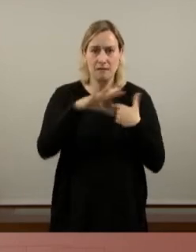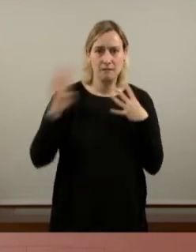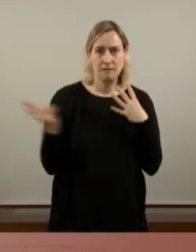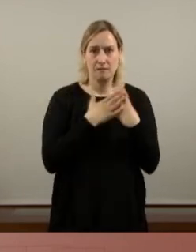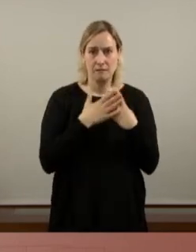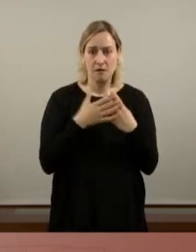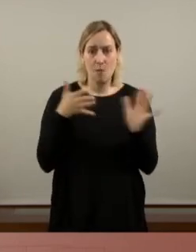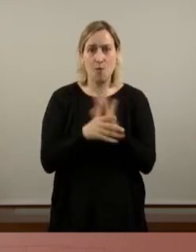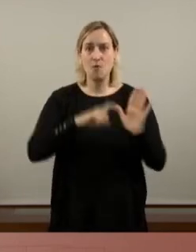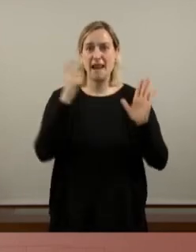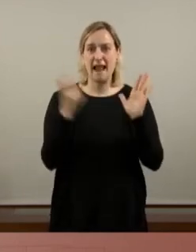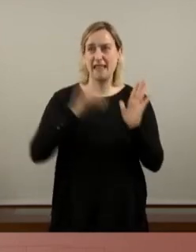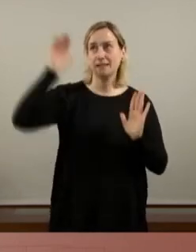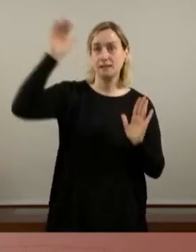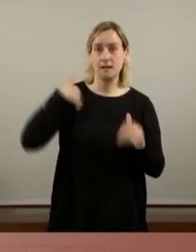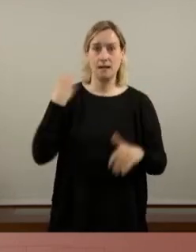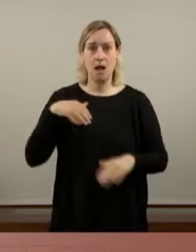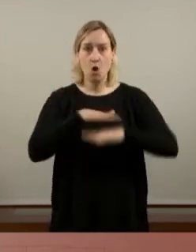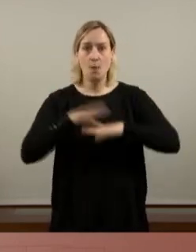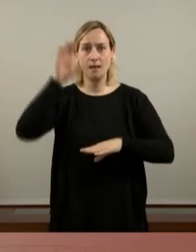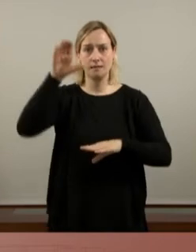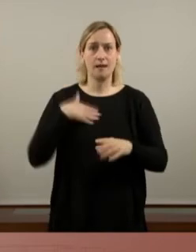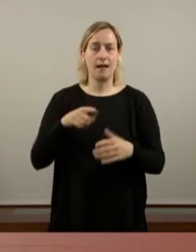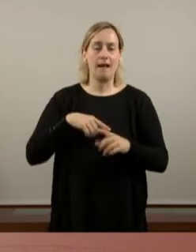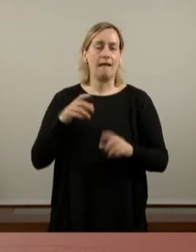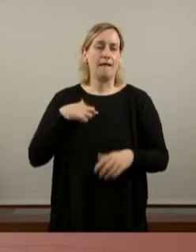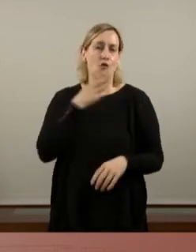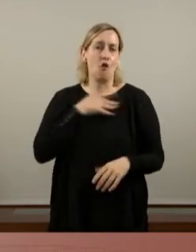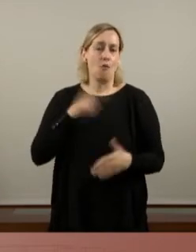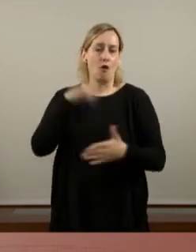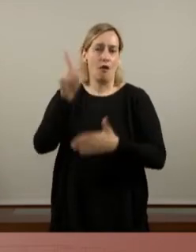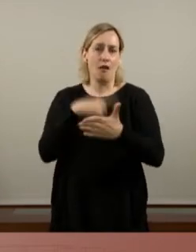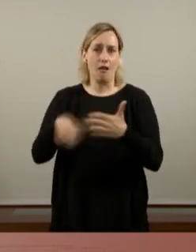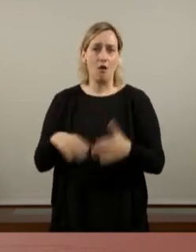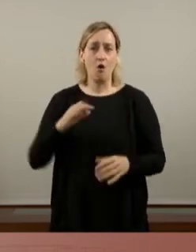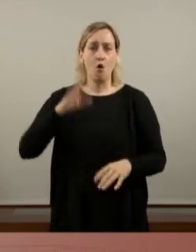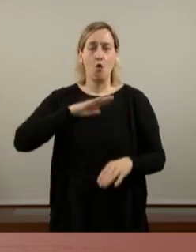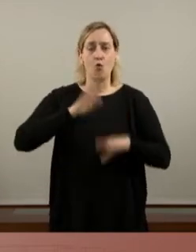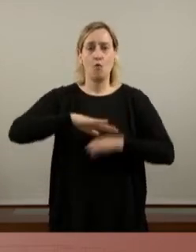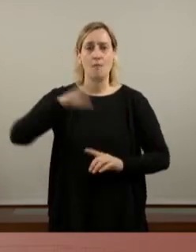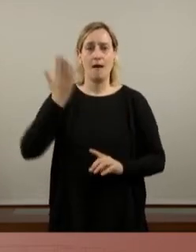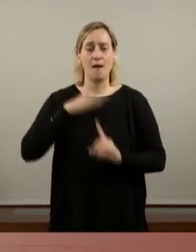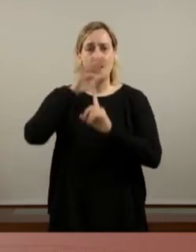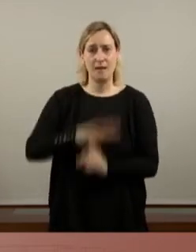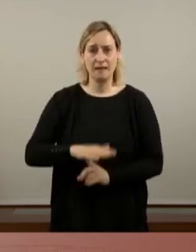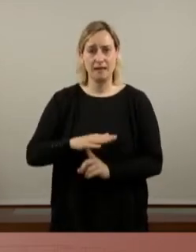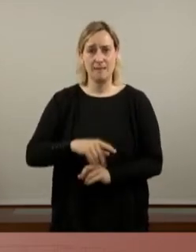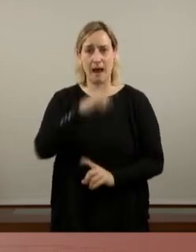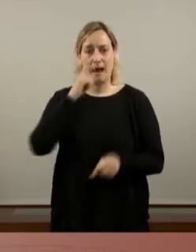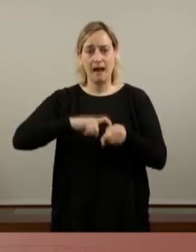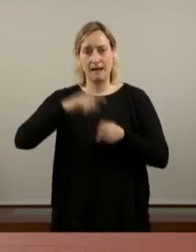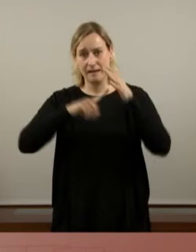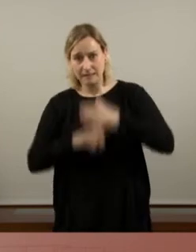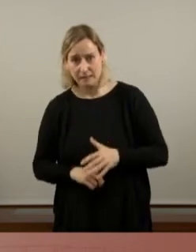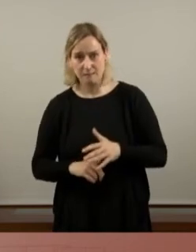per una llei d'estrangeria que el govern de l'Estat es nega a derogar o per ser víctima del racisme i la xenofòbia. Al nostre voltant